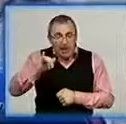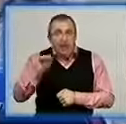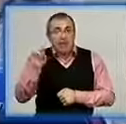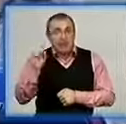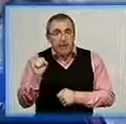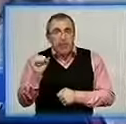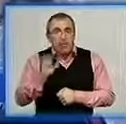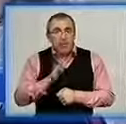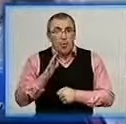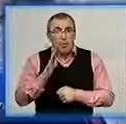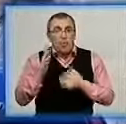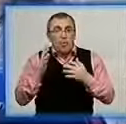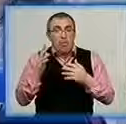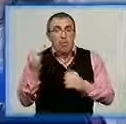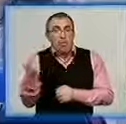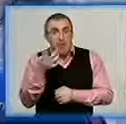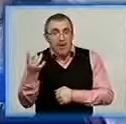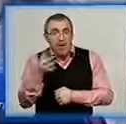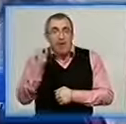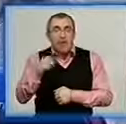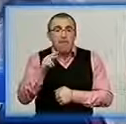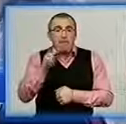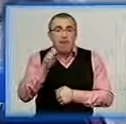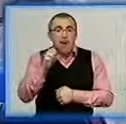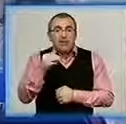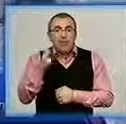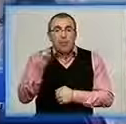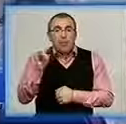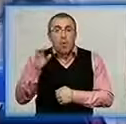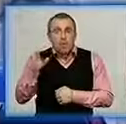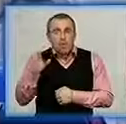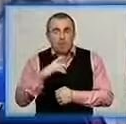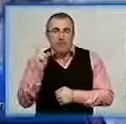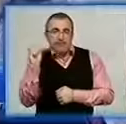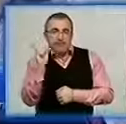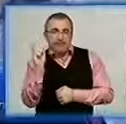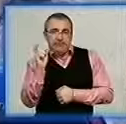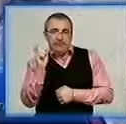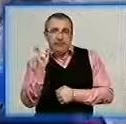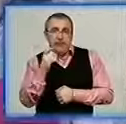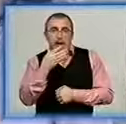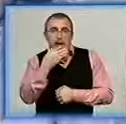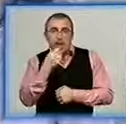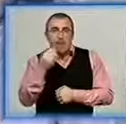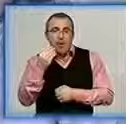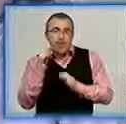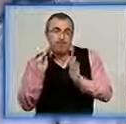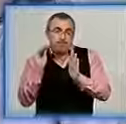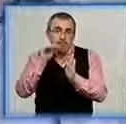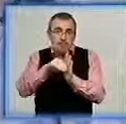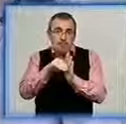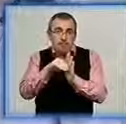основа була рудою глиною. Білу глину, у кого був мідний купорос, для того, щоб була синюватого, гарного кольору, додавали.